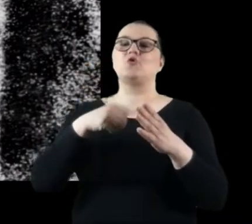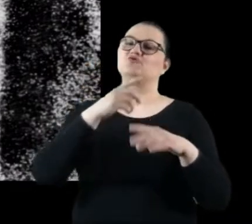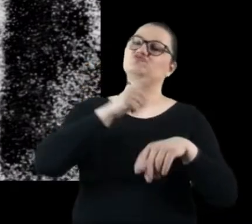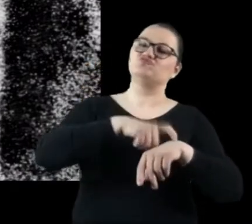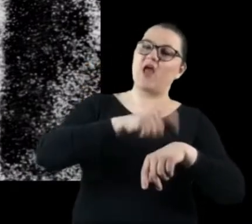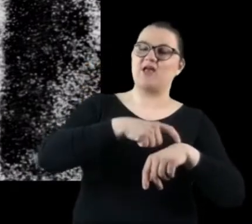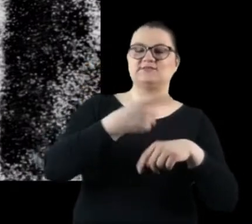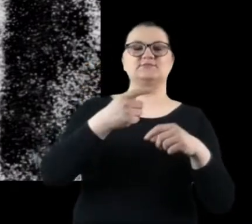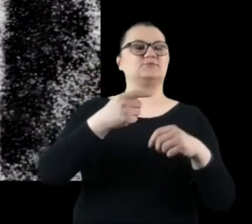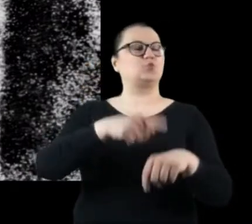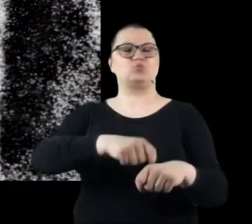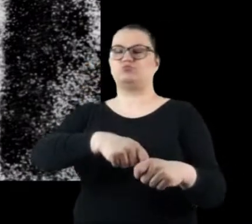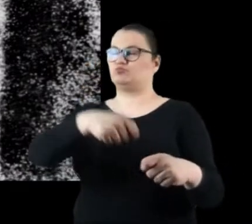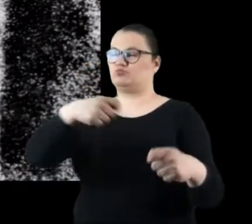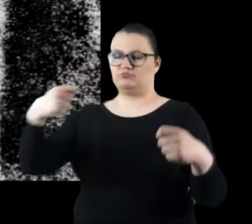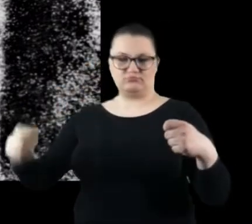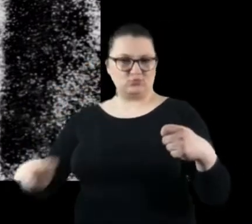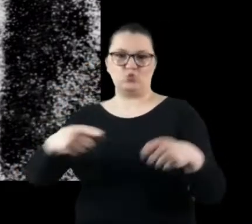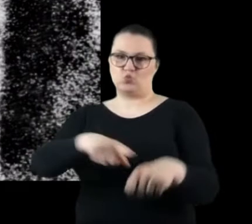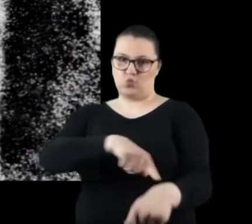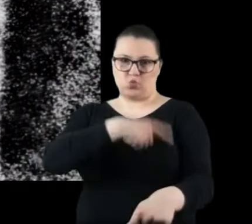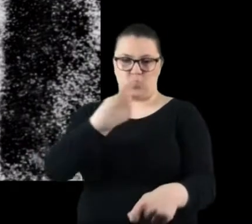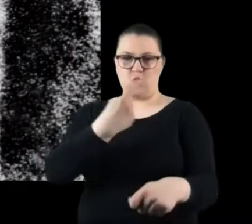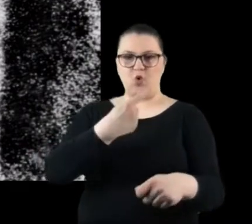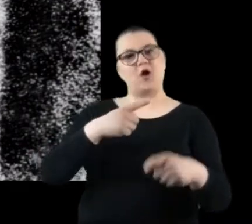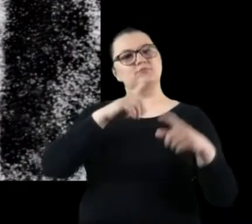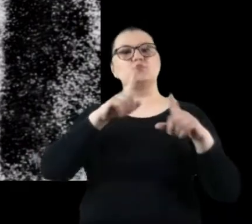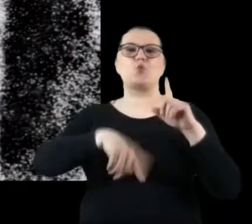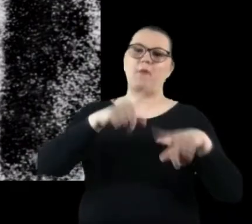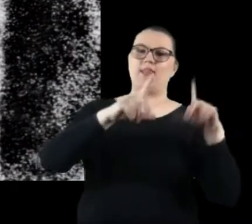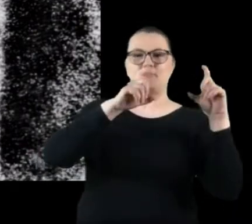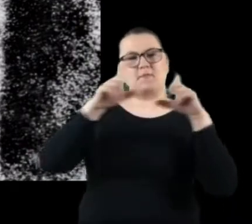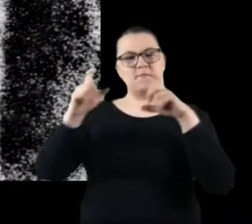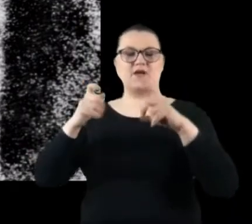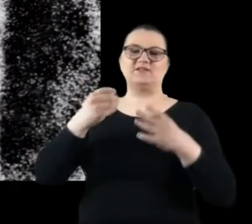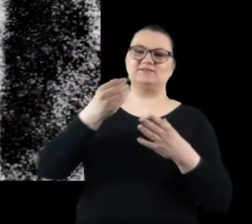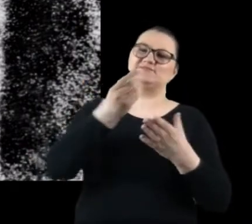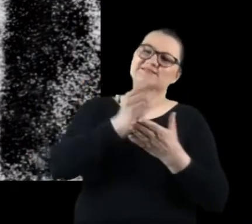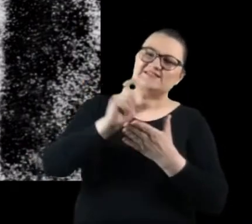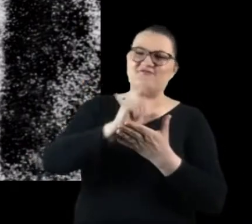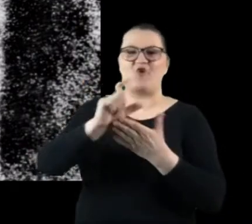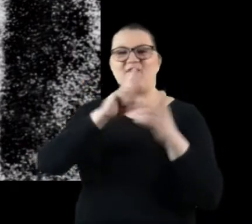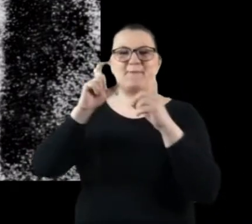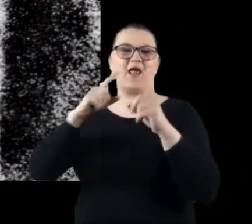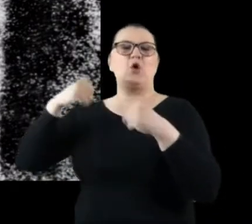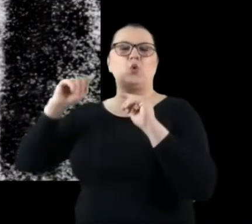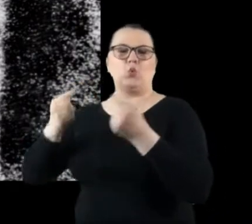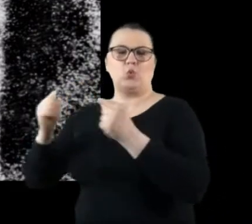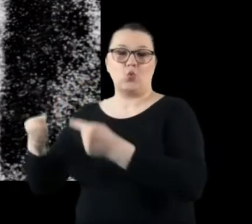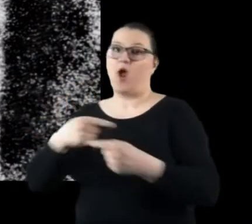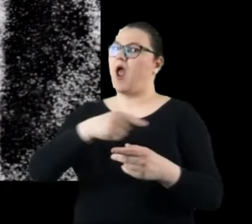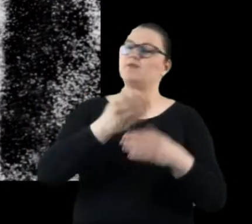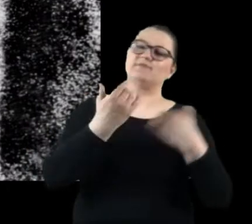dłuższe niż czasy naświetlania zdjęć takich cyfrowych. Są to nieraz godziny,